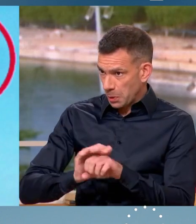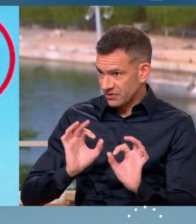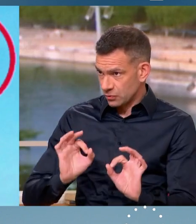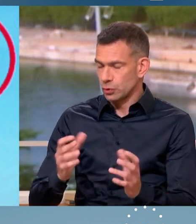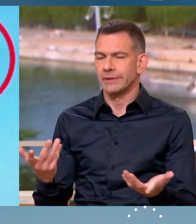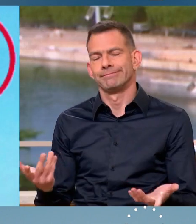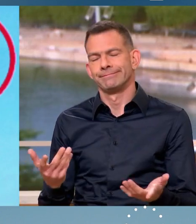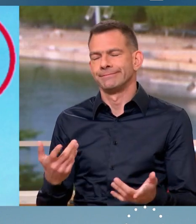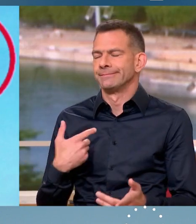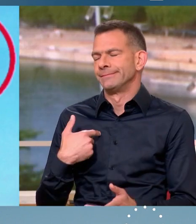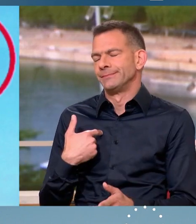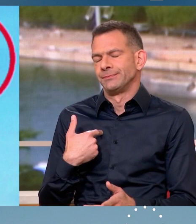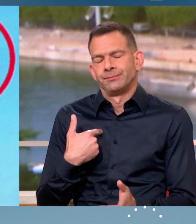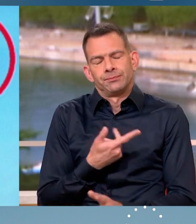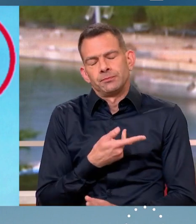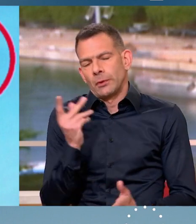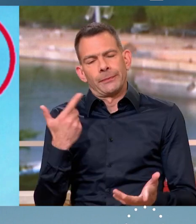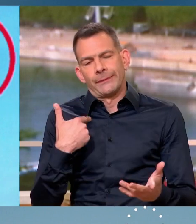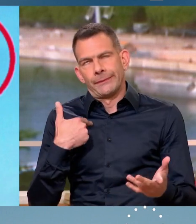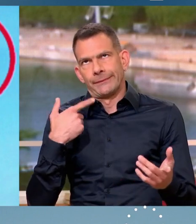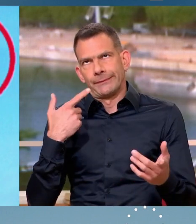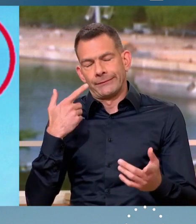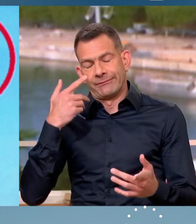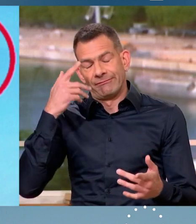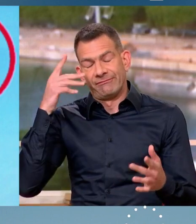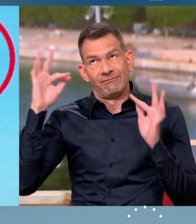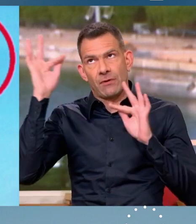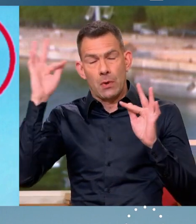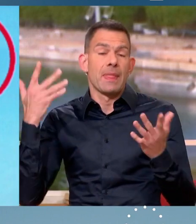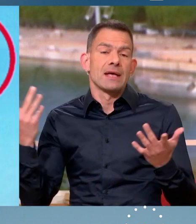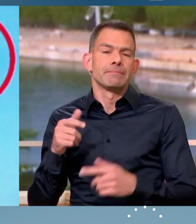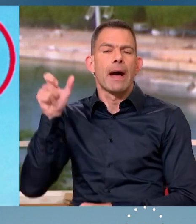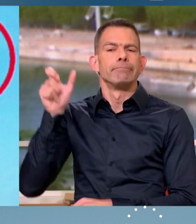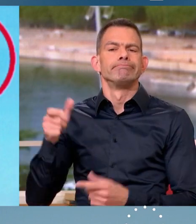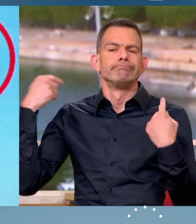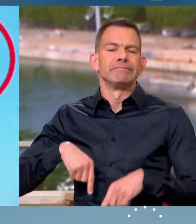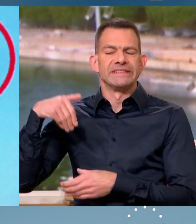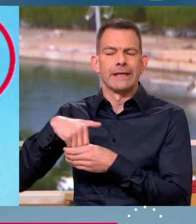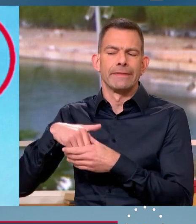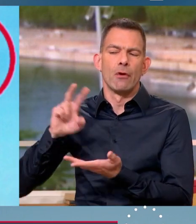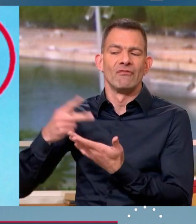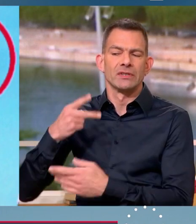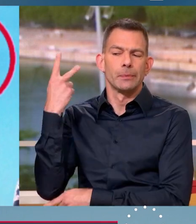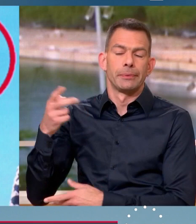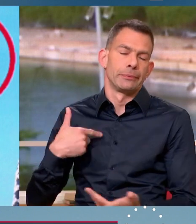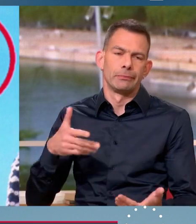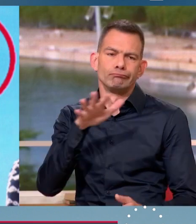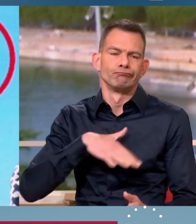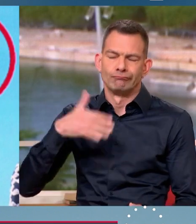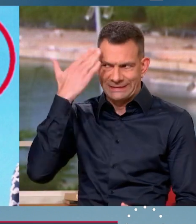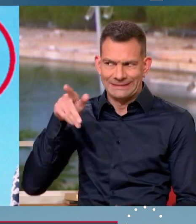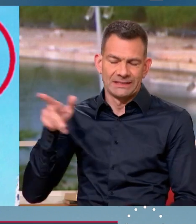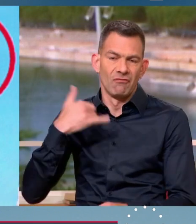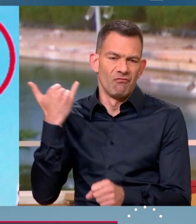plutôt d'une fable. Tout le monde sait que la version du ministre de l'Intérieur, et ça se confirme d'heure en heure, est totalement fausse et